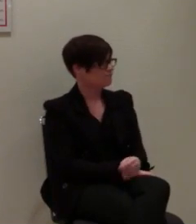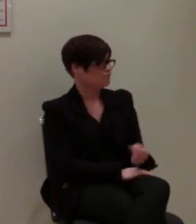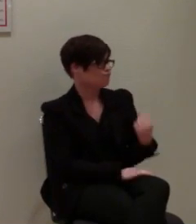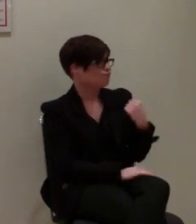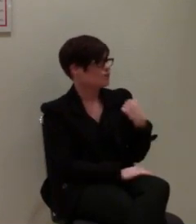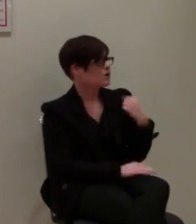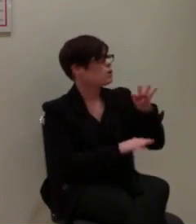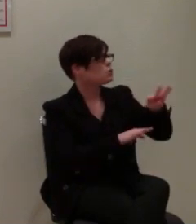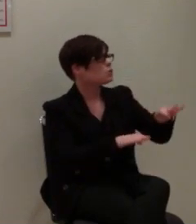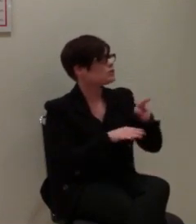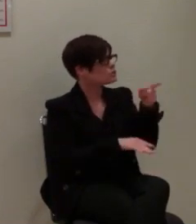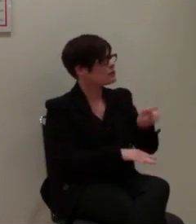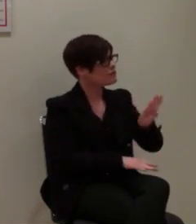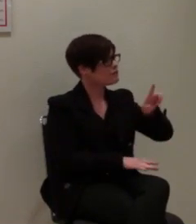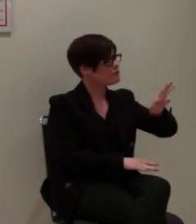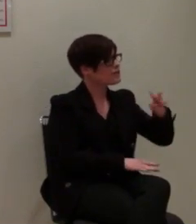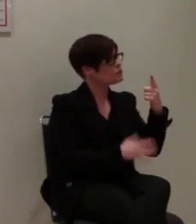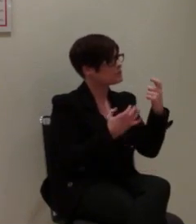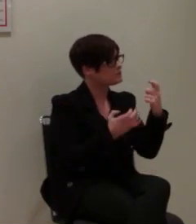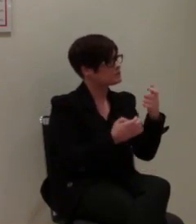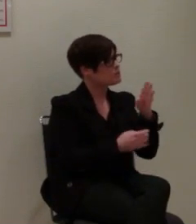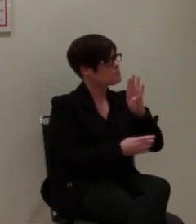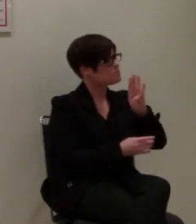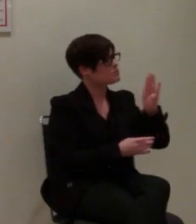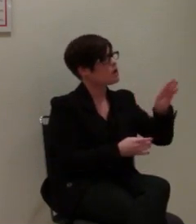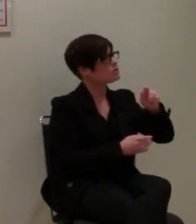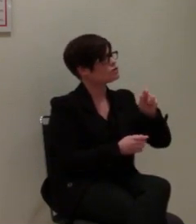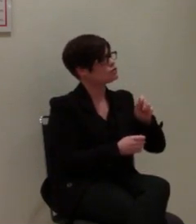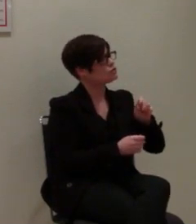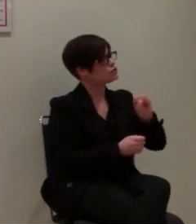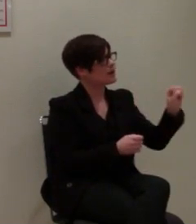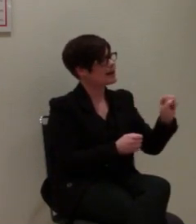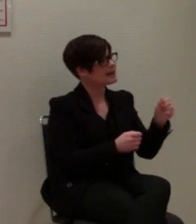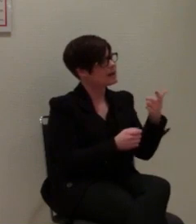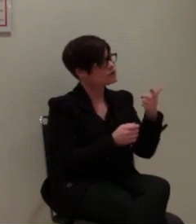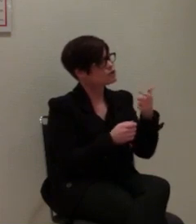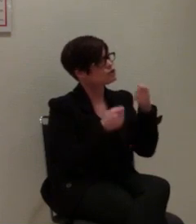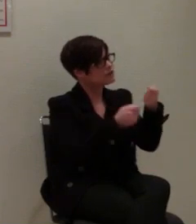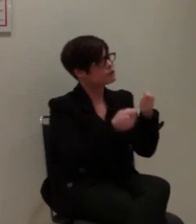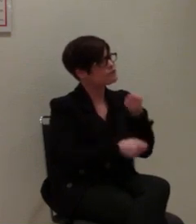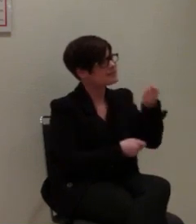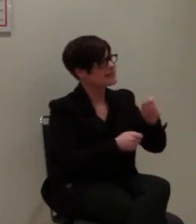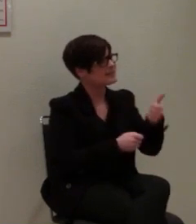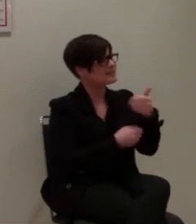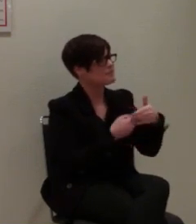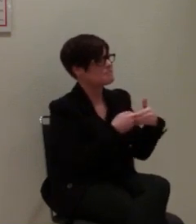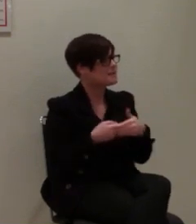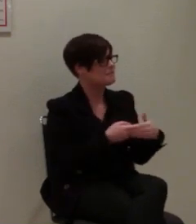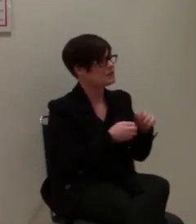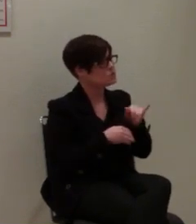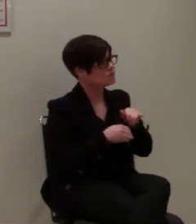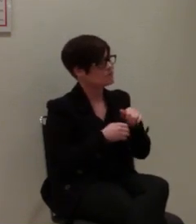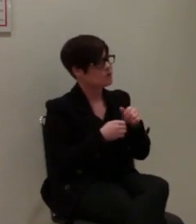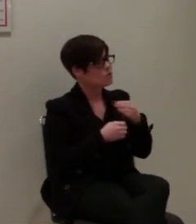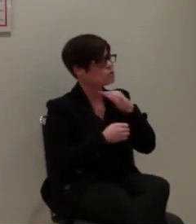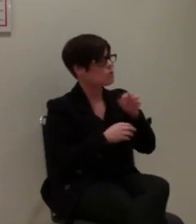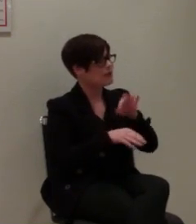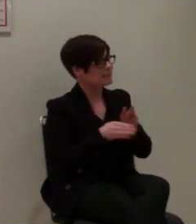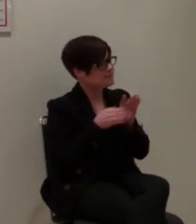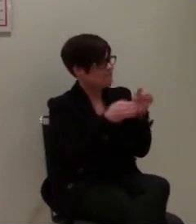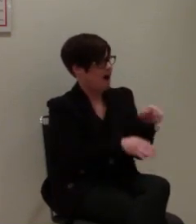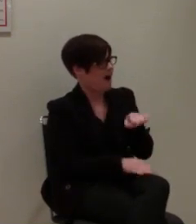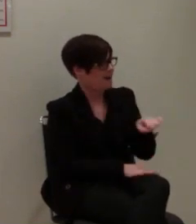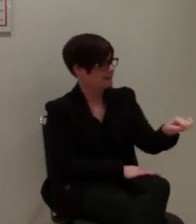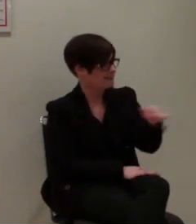Bereits 1974 entwickelt und finanziert die Björn-Steiger-Stiftung den ersten Baby-Notarztwagen. Damals wie heute sind Transporte zwischen Geburts und